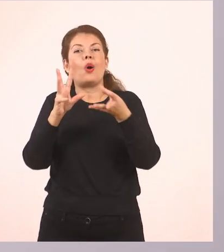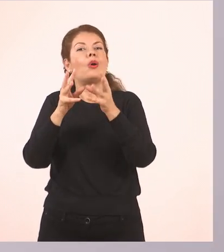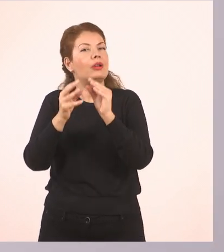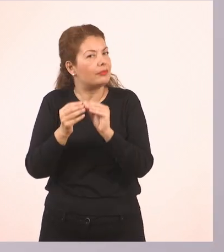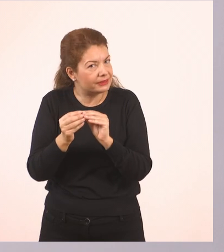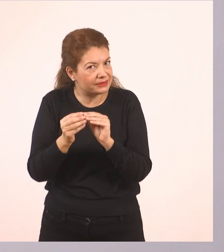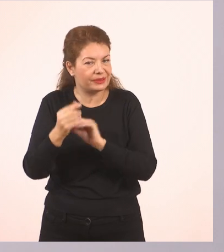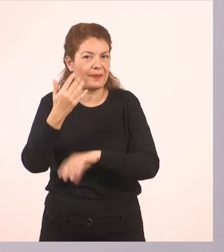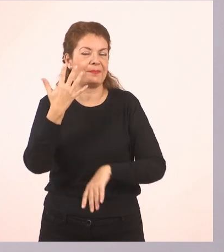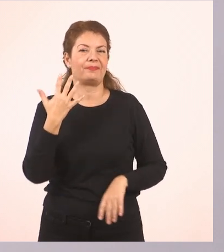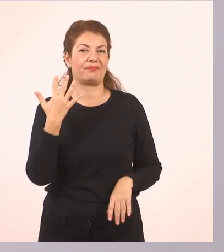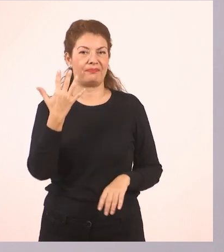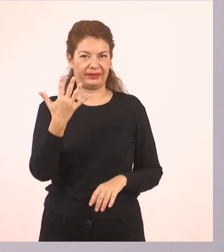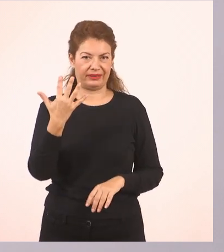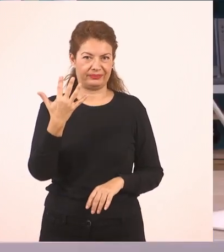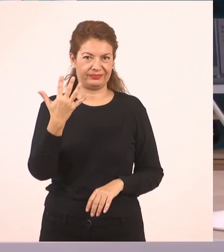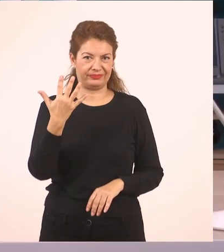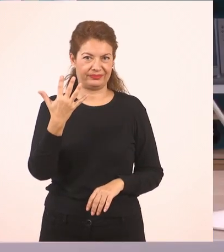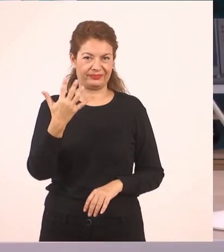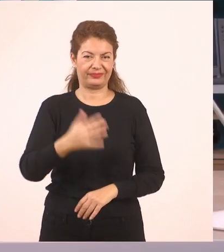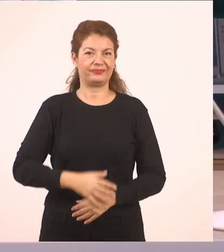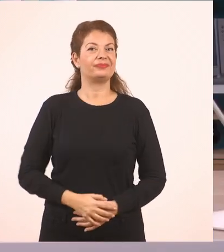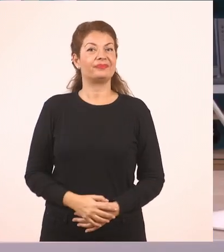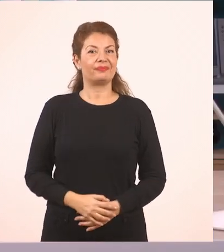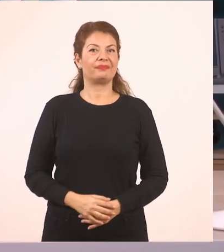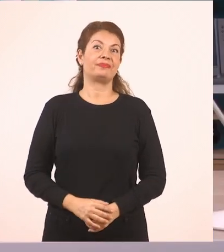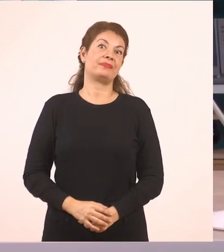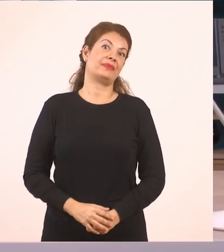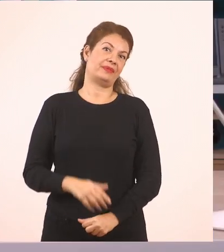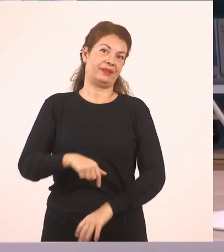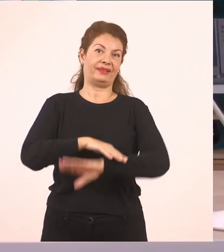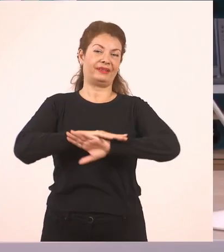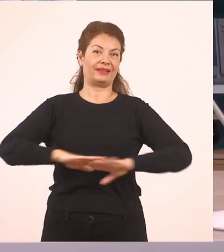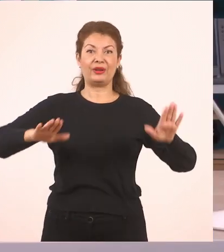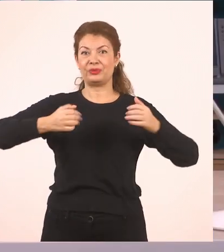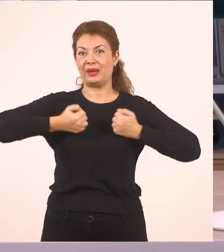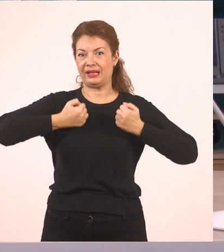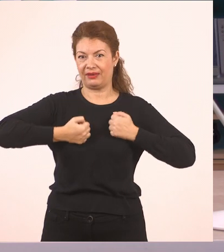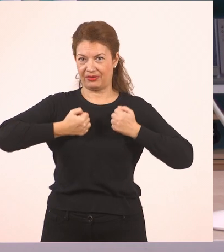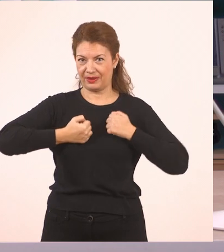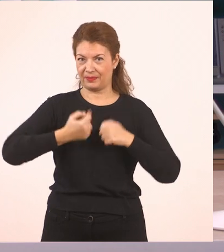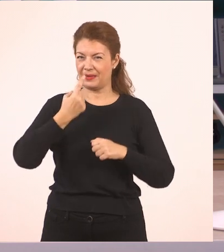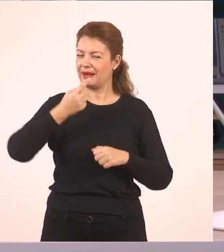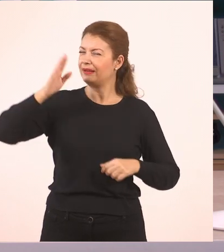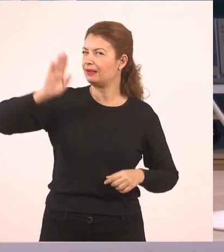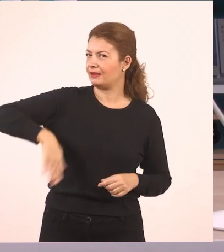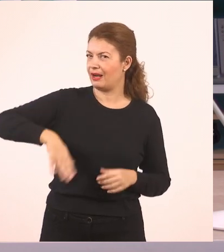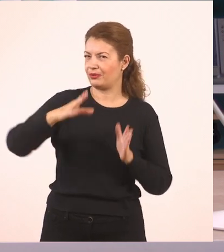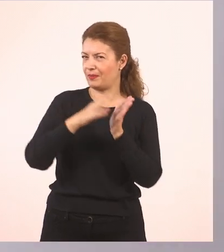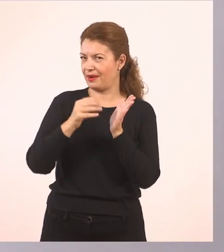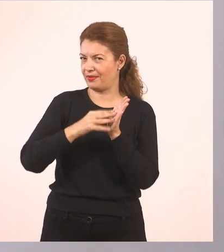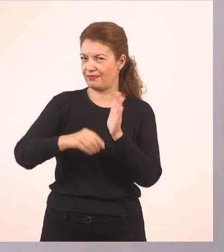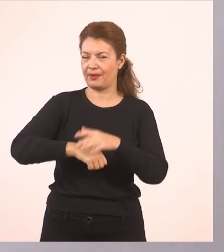ανεβάζουν στο 5. Και τελειώνουμε το παιχνίδι μας με ένα τελευταίο